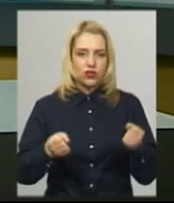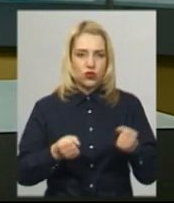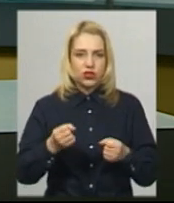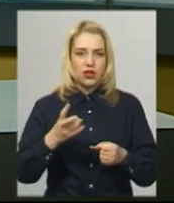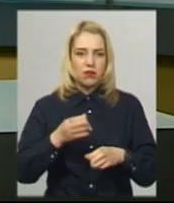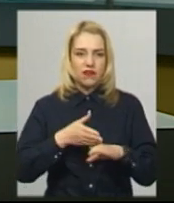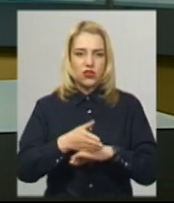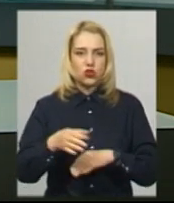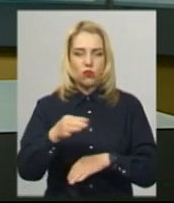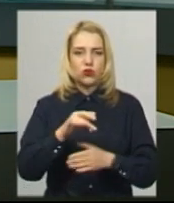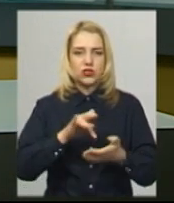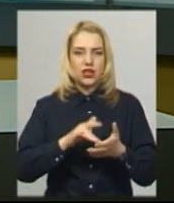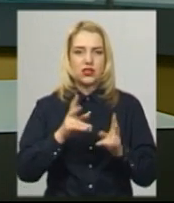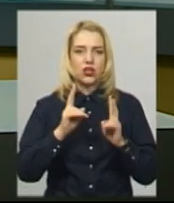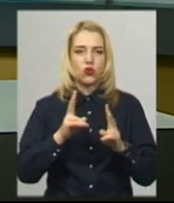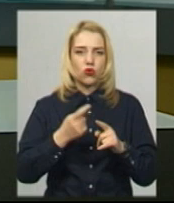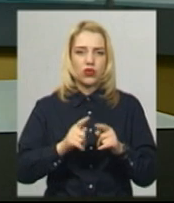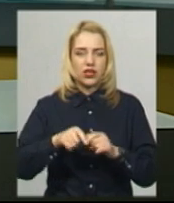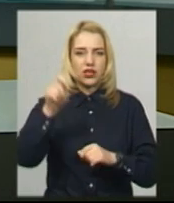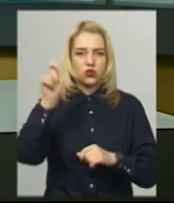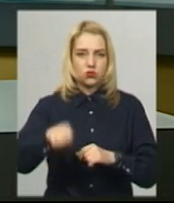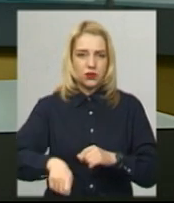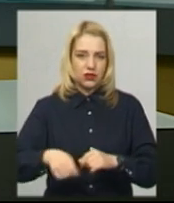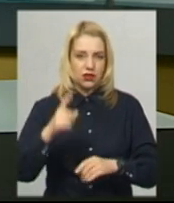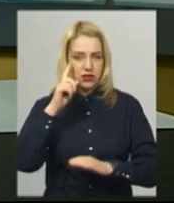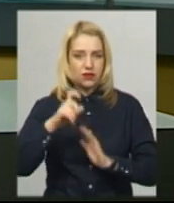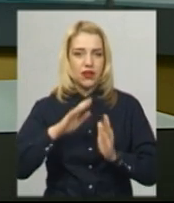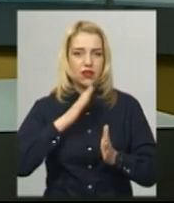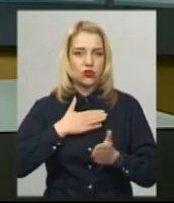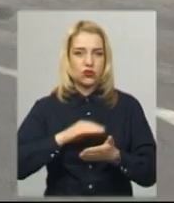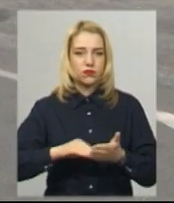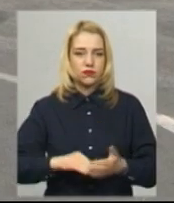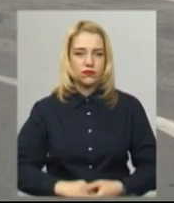обласного центру та кого на них зупиняють, дізнавалася Світлана Поробок.